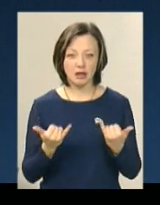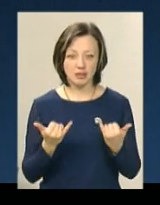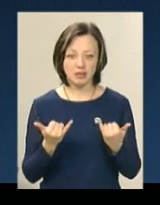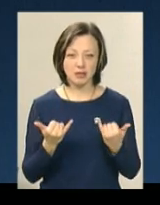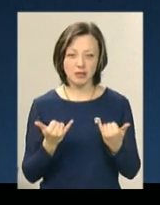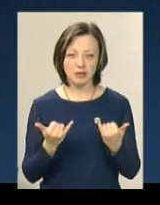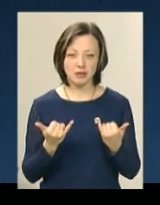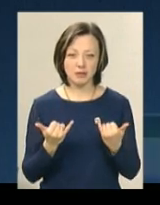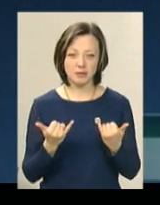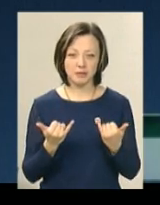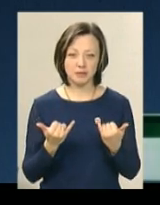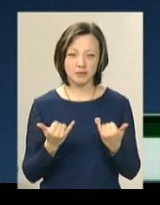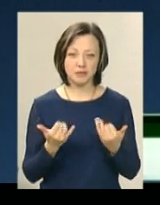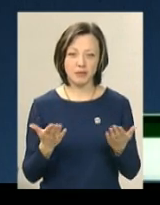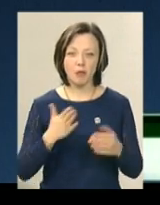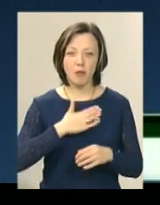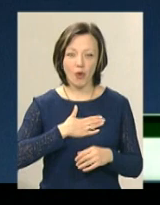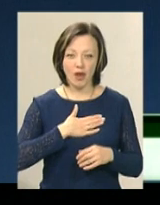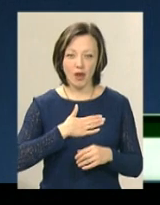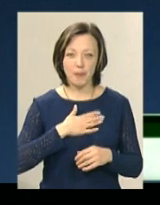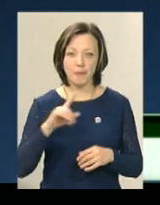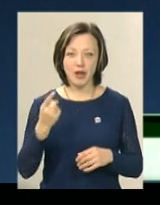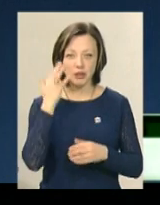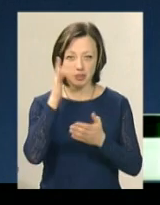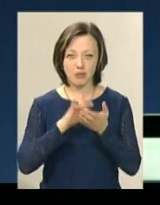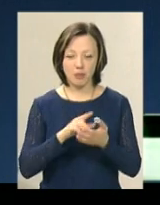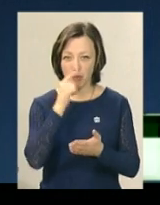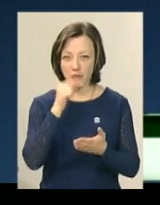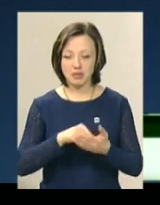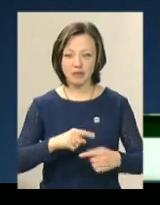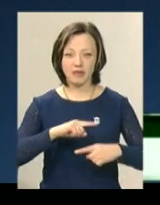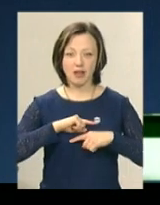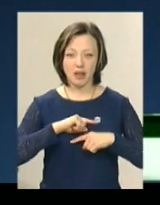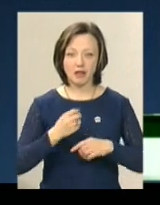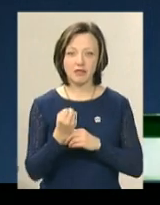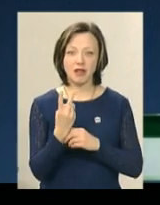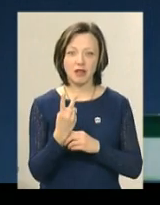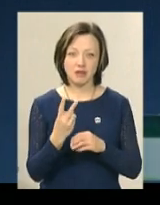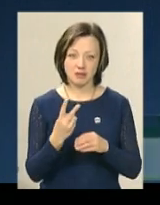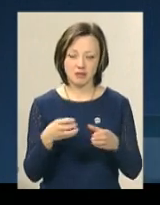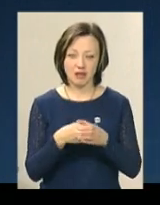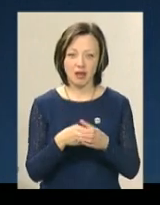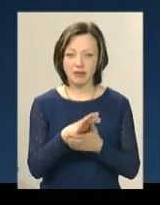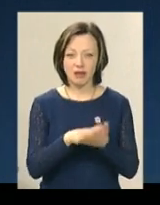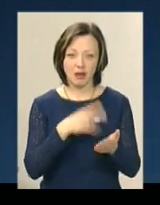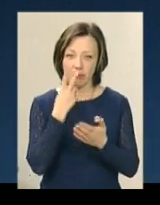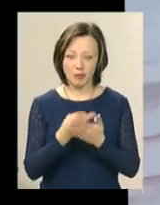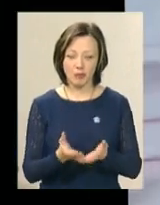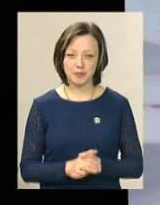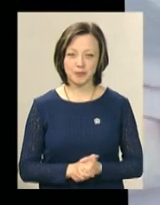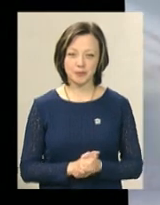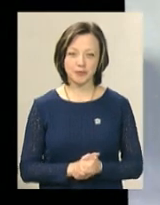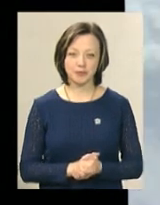моя перша ціль – попадання в фінал, тобто 12. А далі вже буде видно.